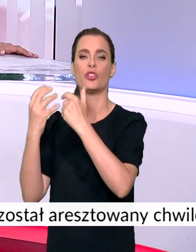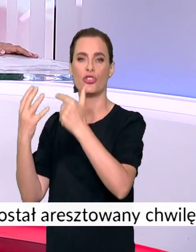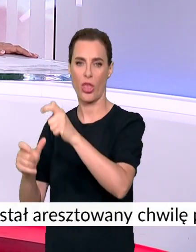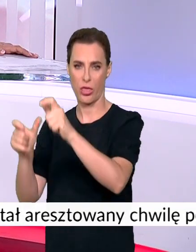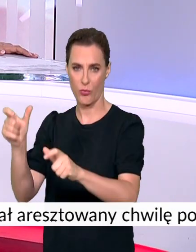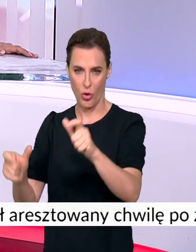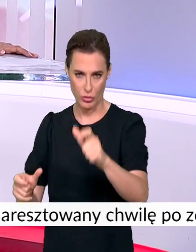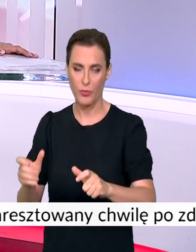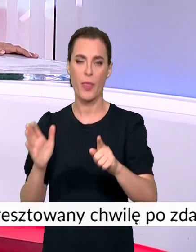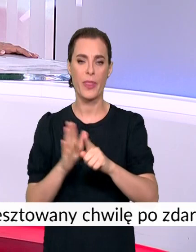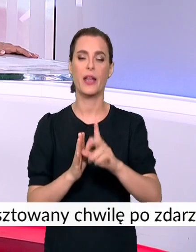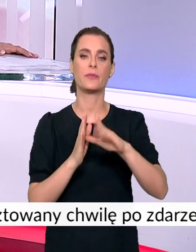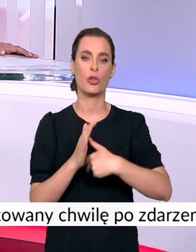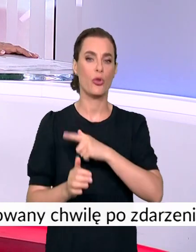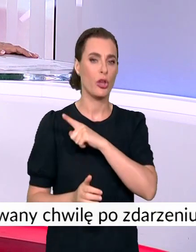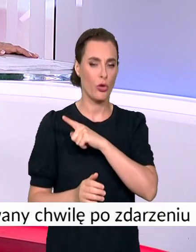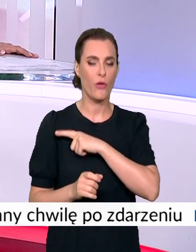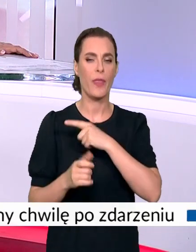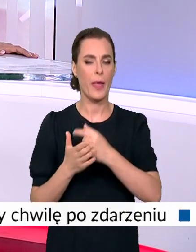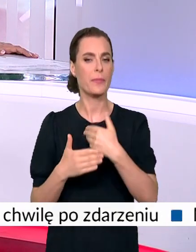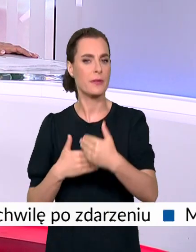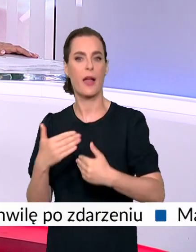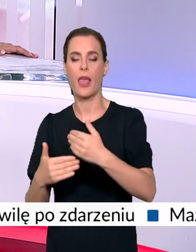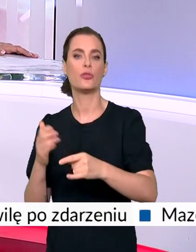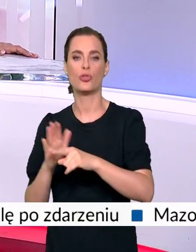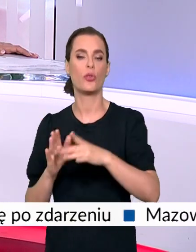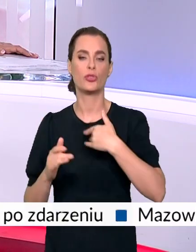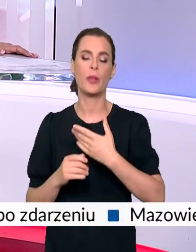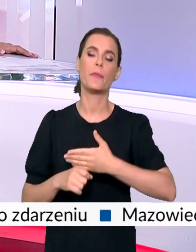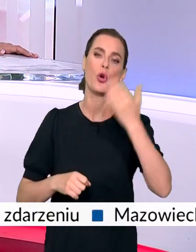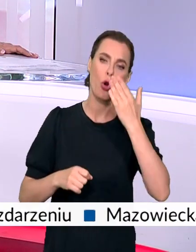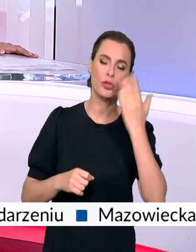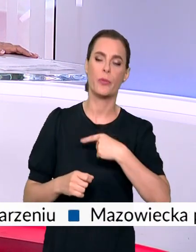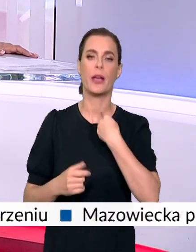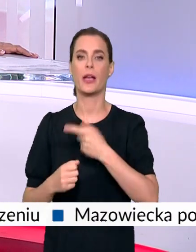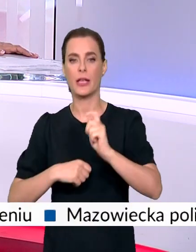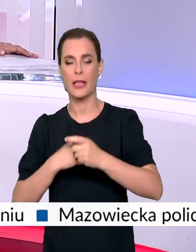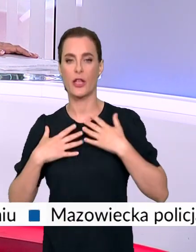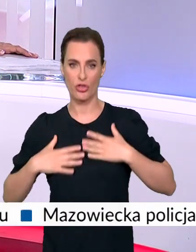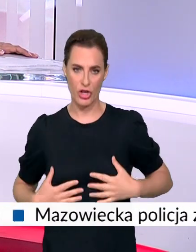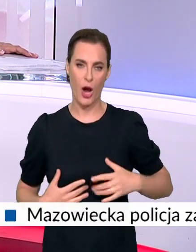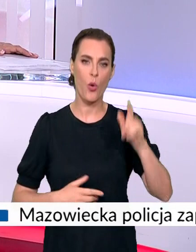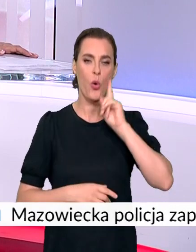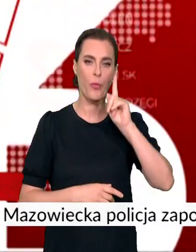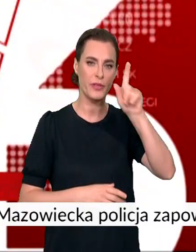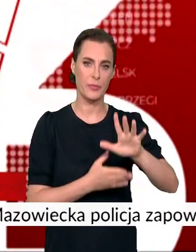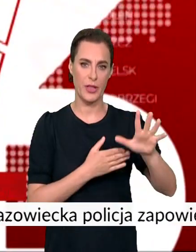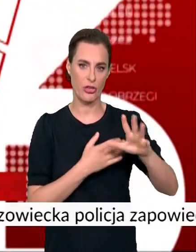Legionowie jest prowadzone postępowanie dotyczące kierowania gruźb karalnych i spowodowanie obrażeń ciała nastolatka.